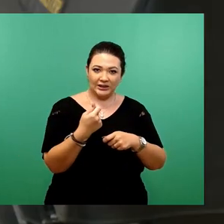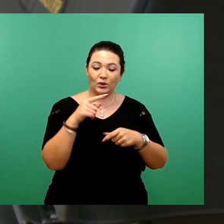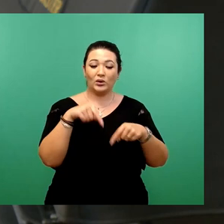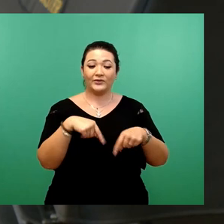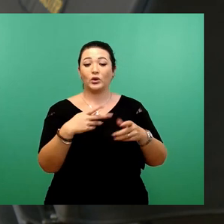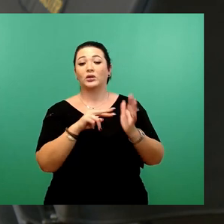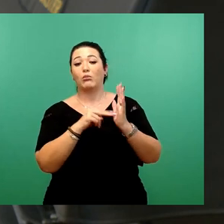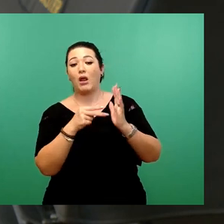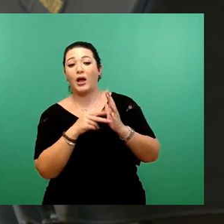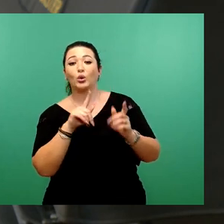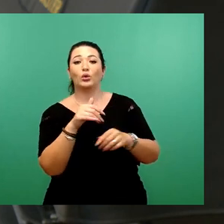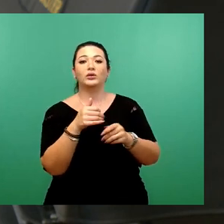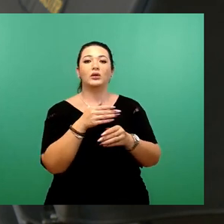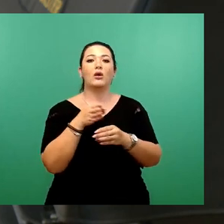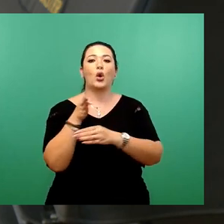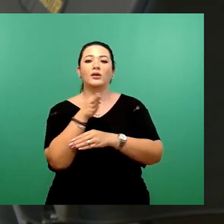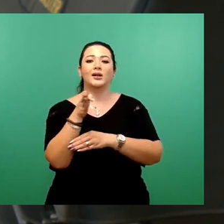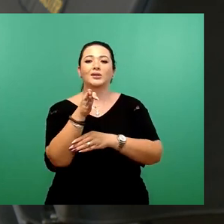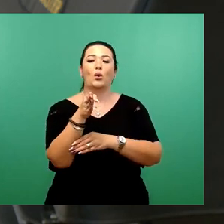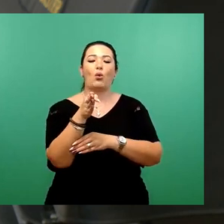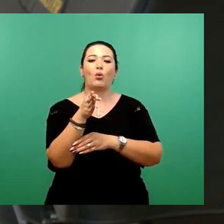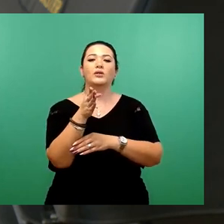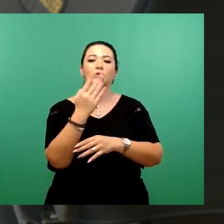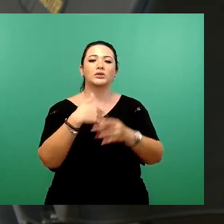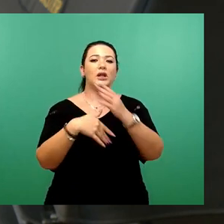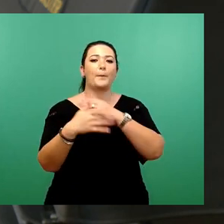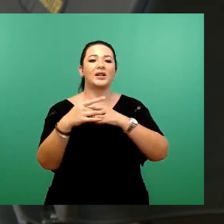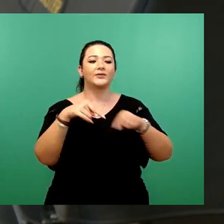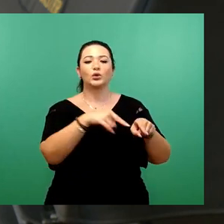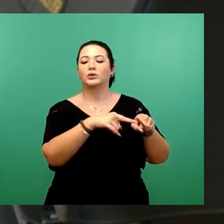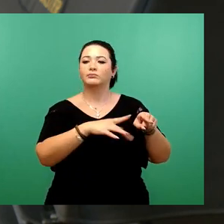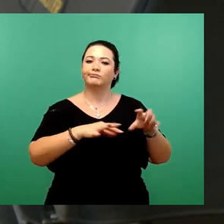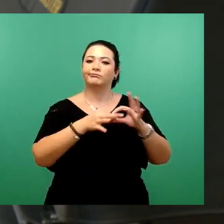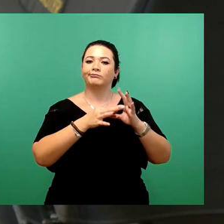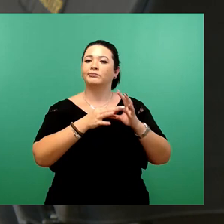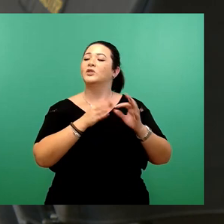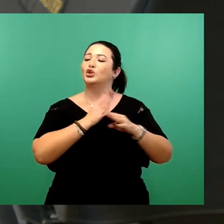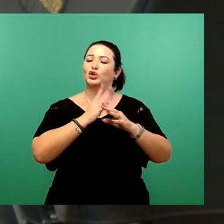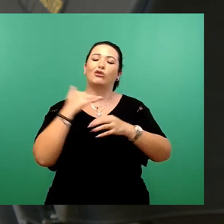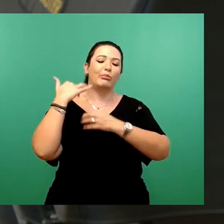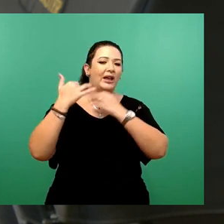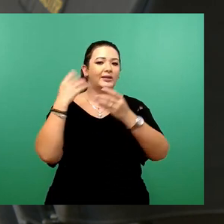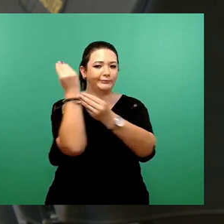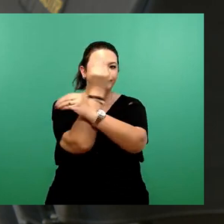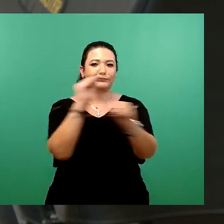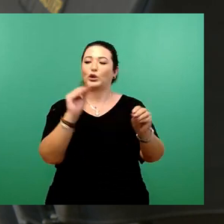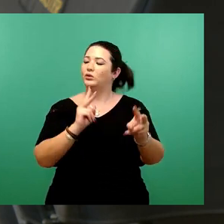und Koordination von Ansiedlungen anlassbezogen auch berichtet und wir werden das Ganze auch fortsetzen.